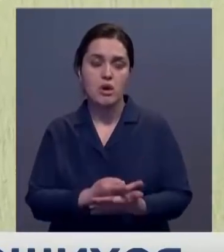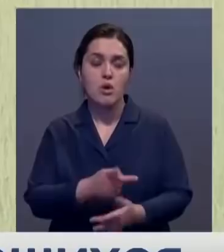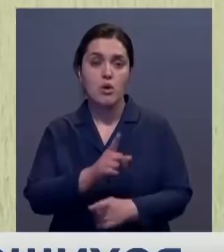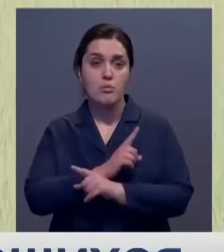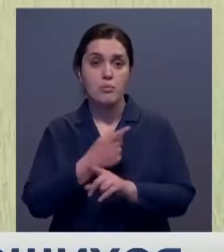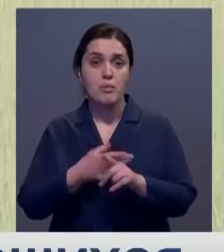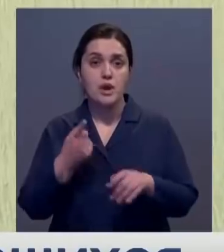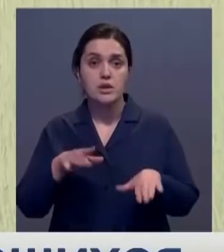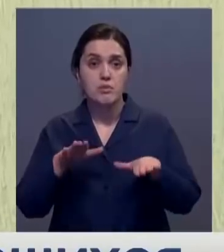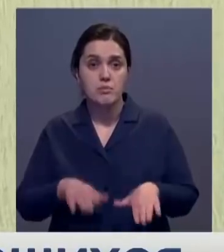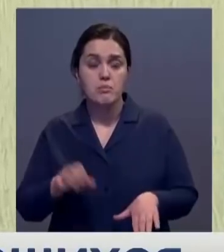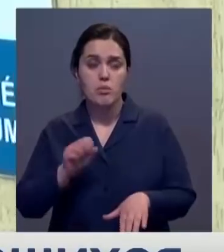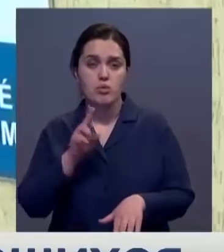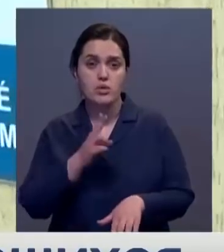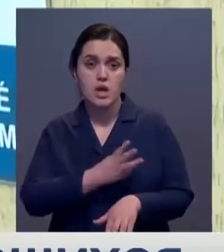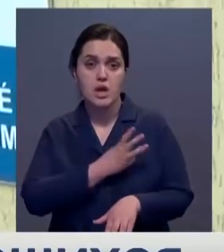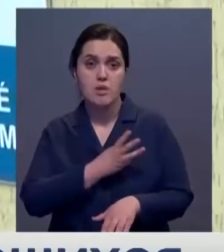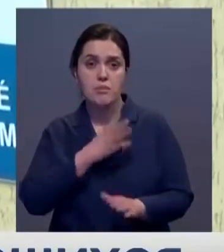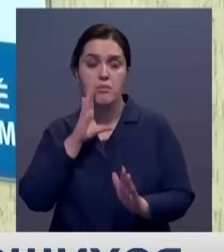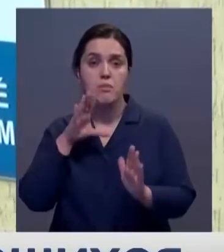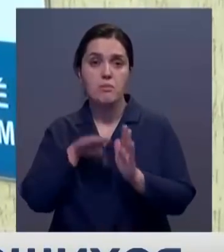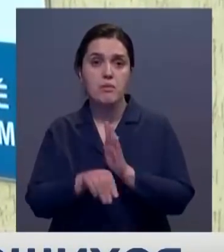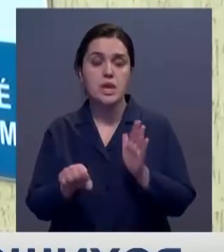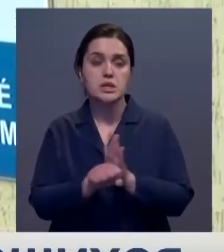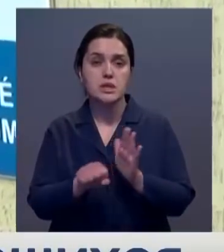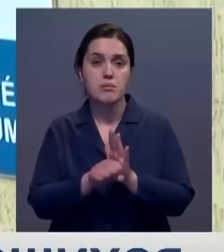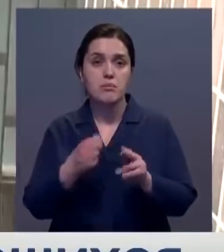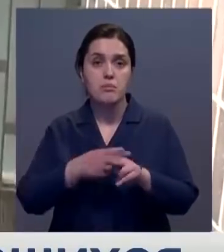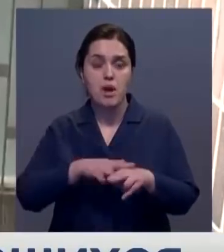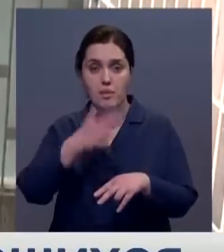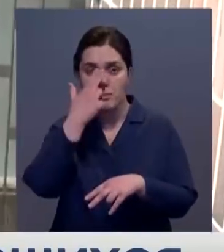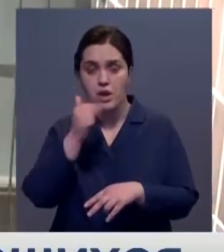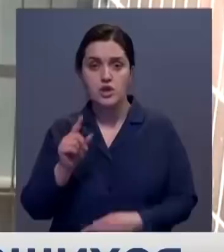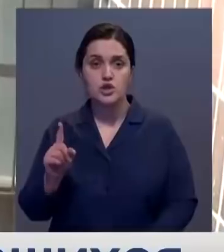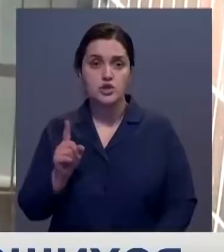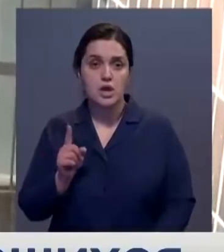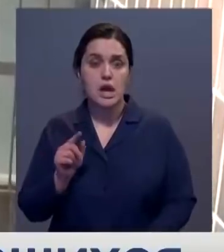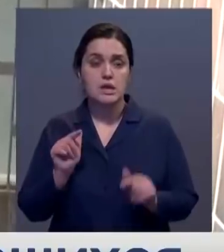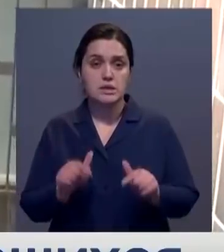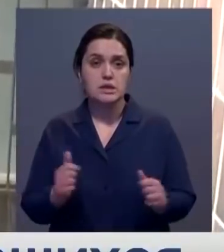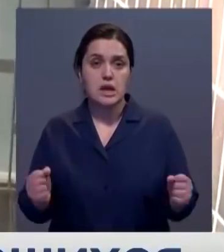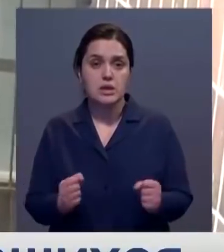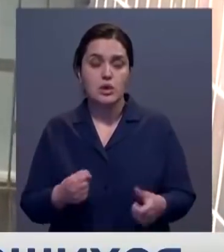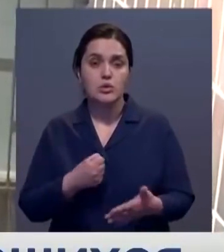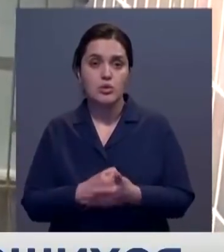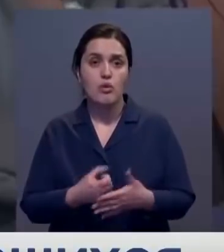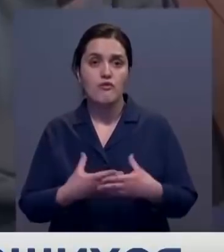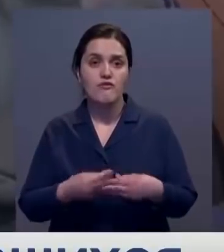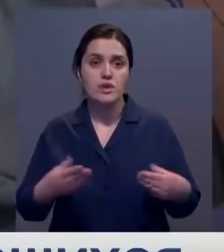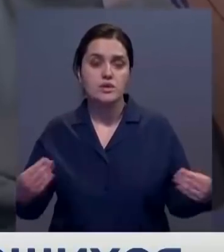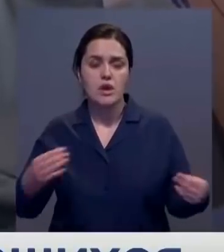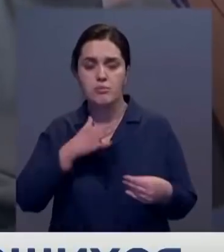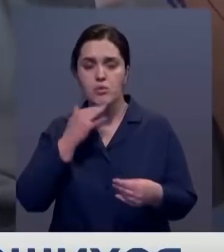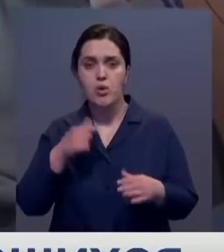куда бедолаги могут прийти добровольно, остаются зимние ночлежки. Сказывается привычка. Пережидать здесь холода до весны предпочитают многие